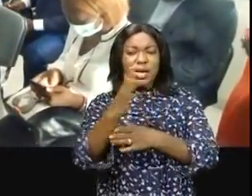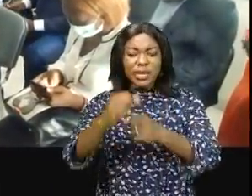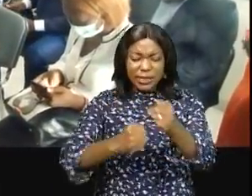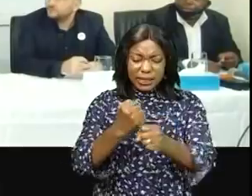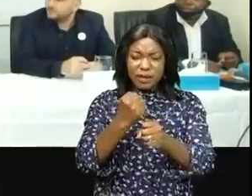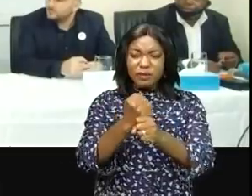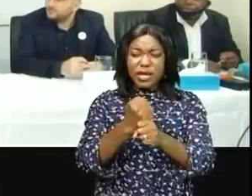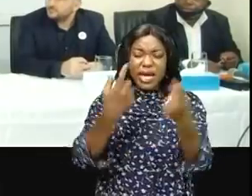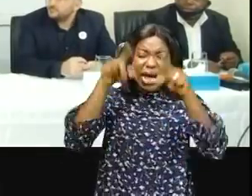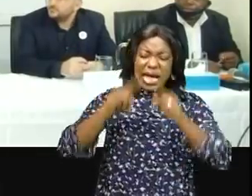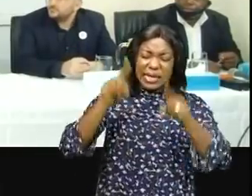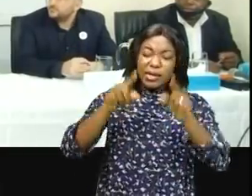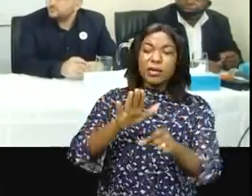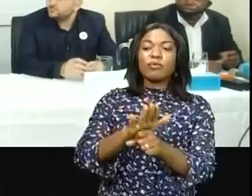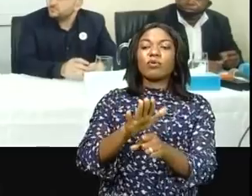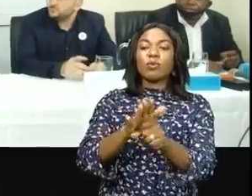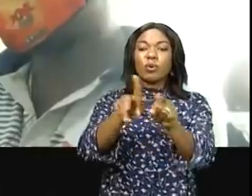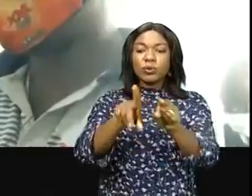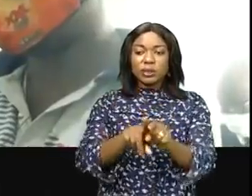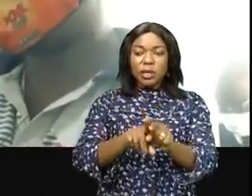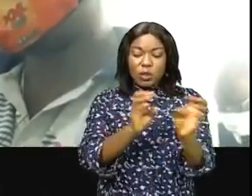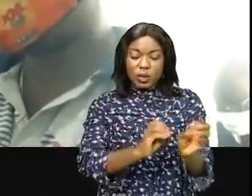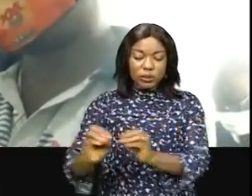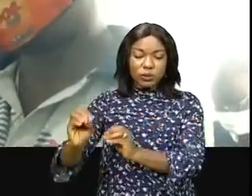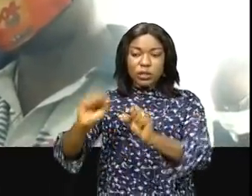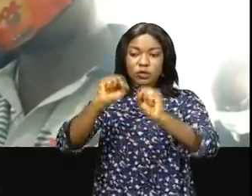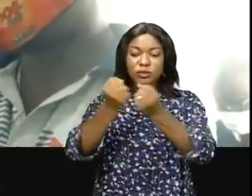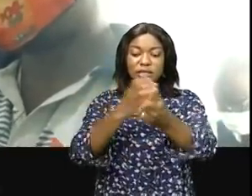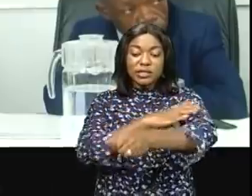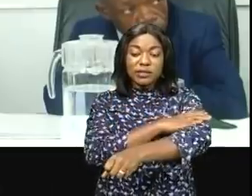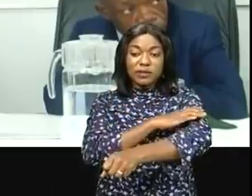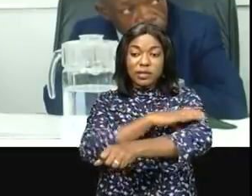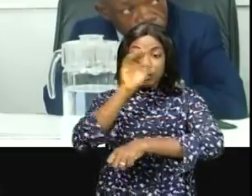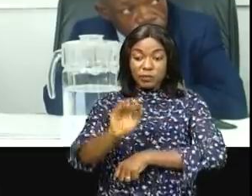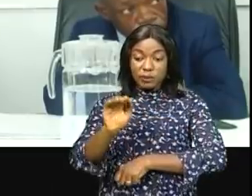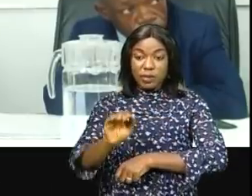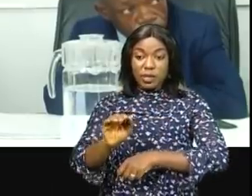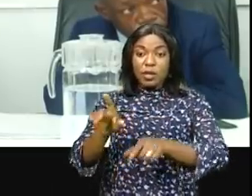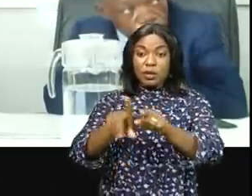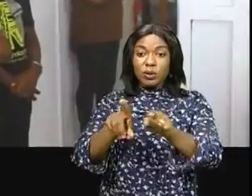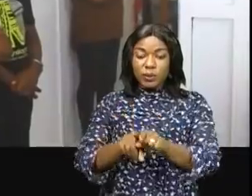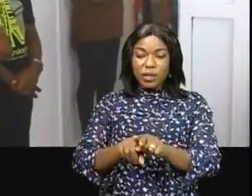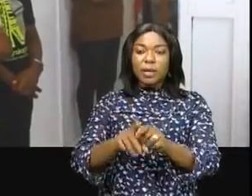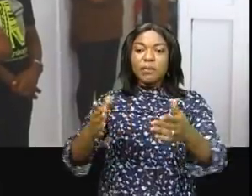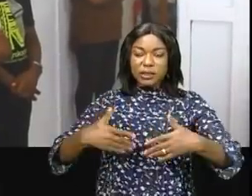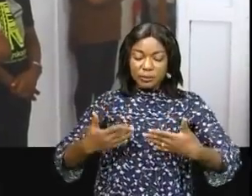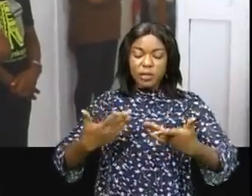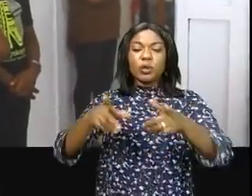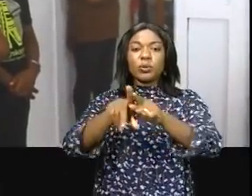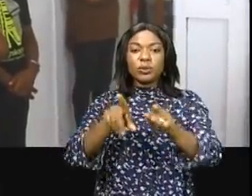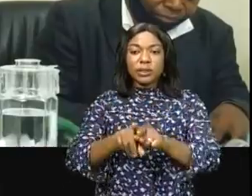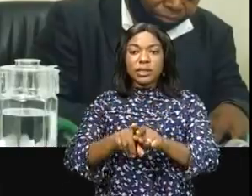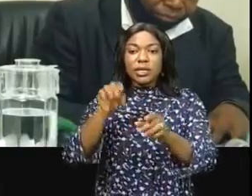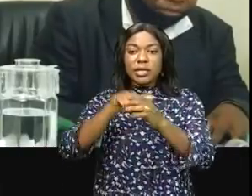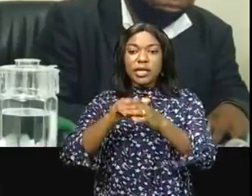longue haleine conduit par les organisations de la société civile autochtone comme la Salué, Kevin Sassia,